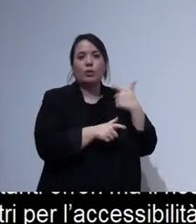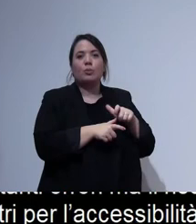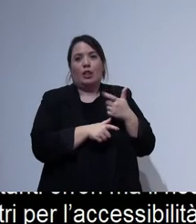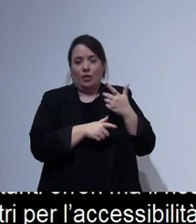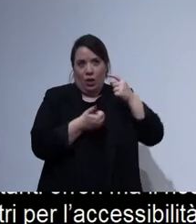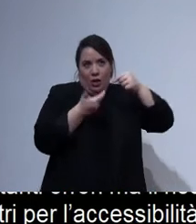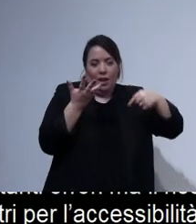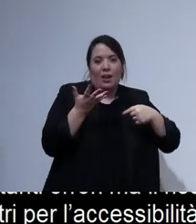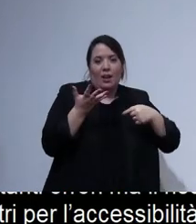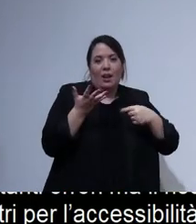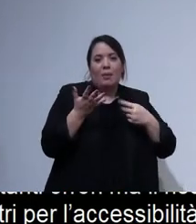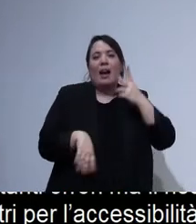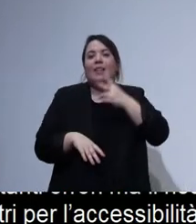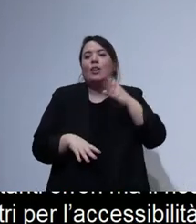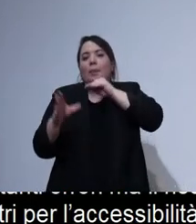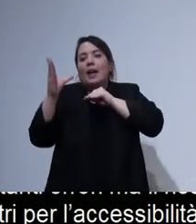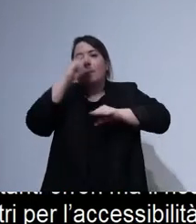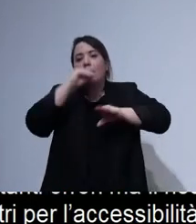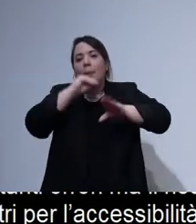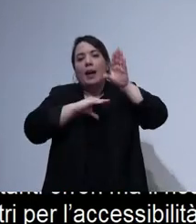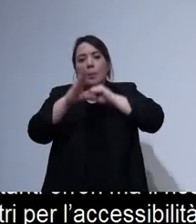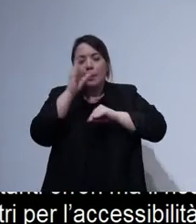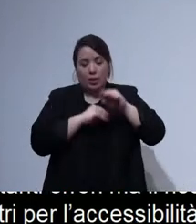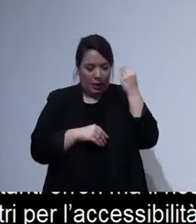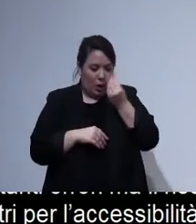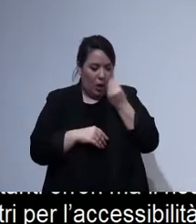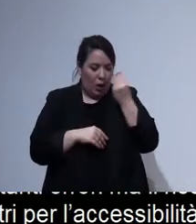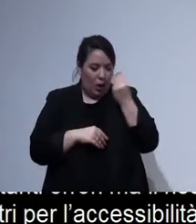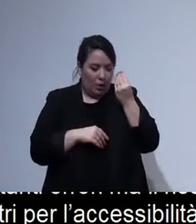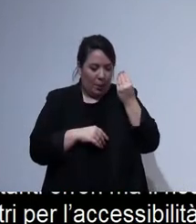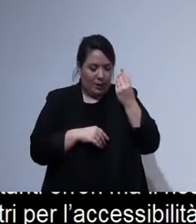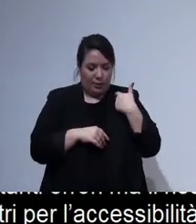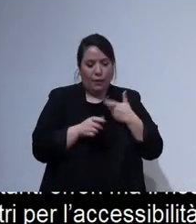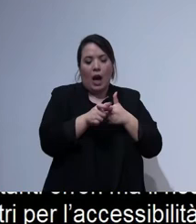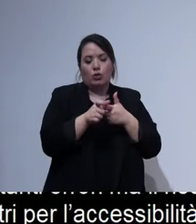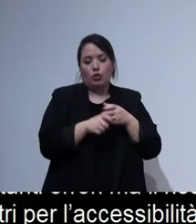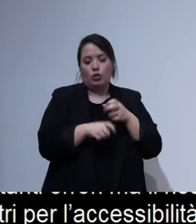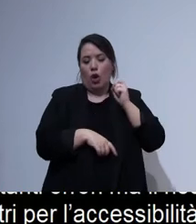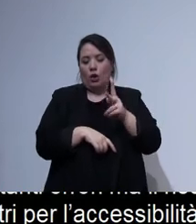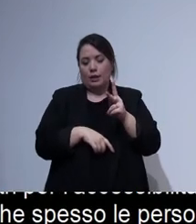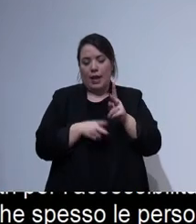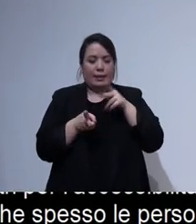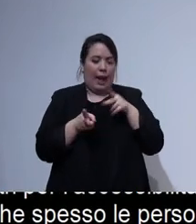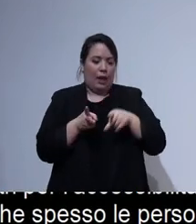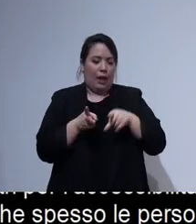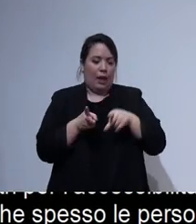imparare l'ho detto vieni in treno e io penso il treno da Mantua il giorno prima lo prende